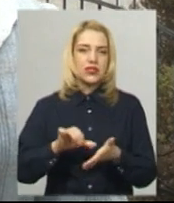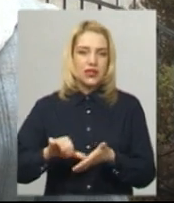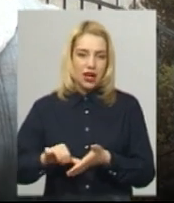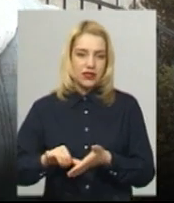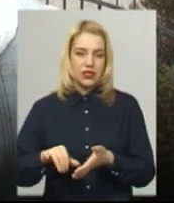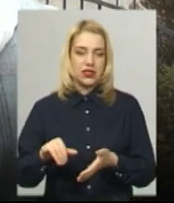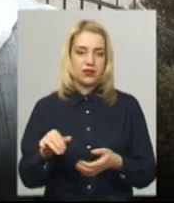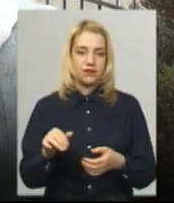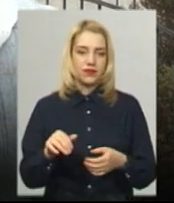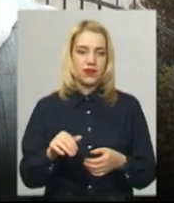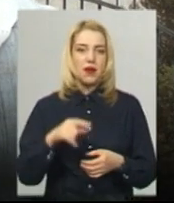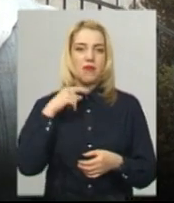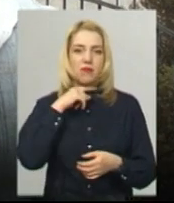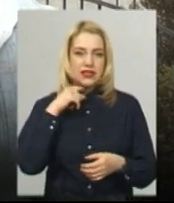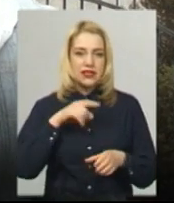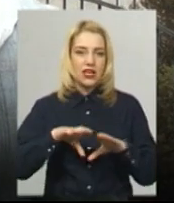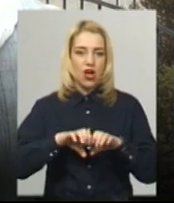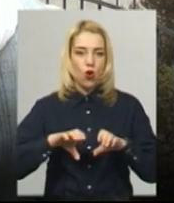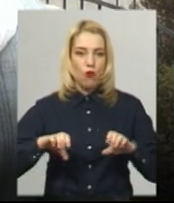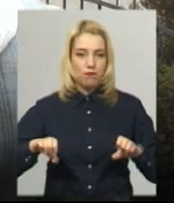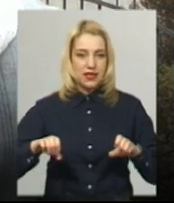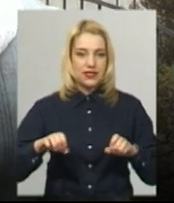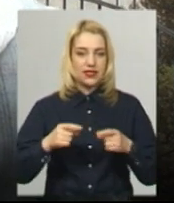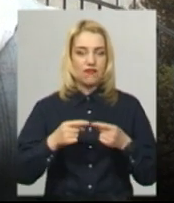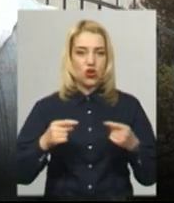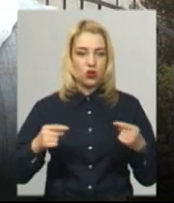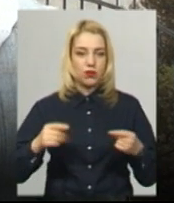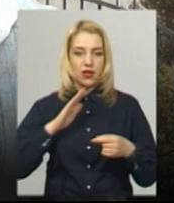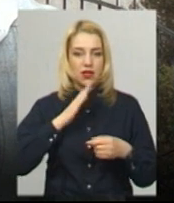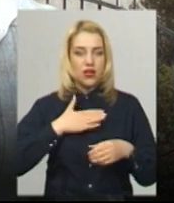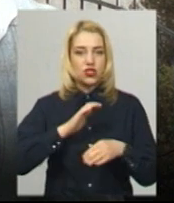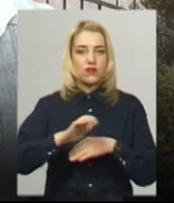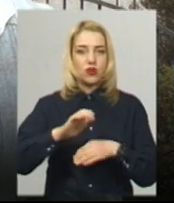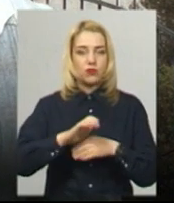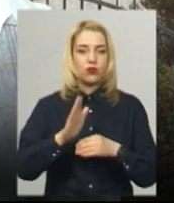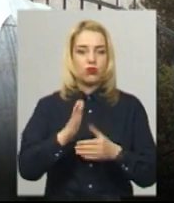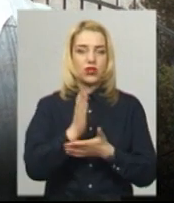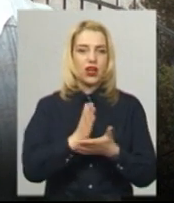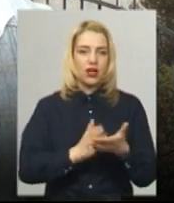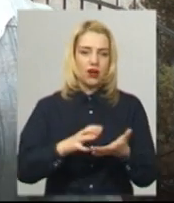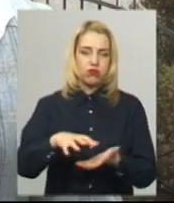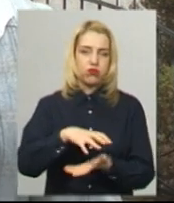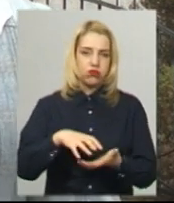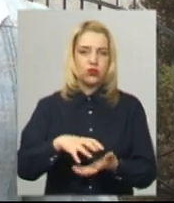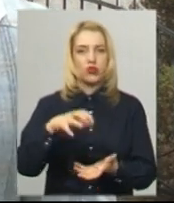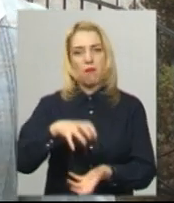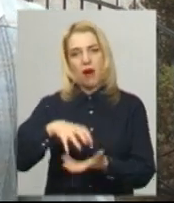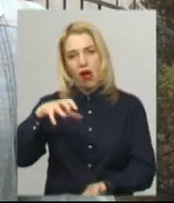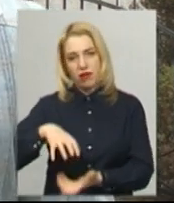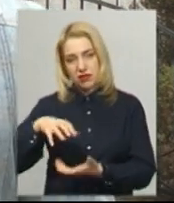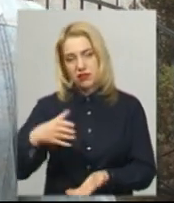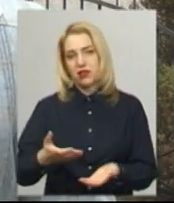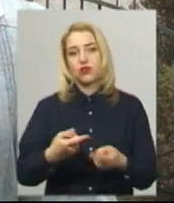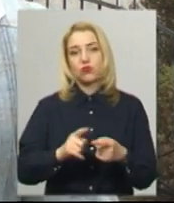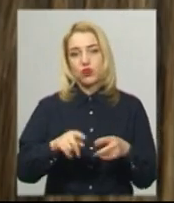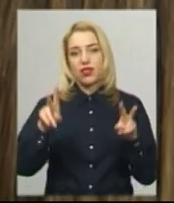м'ясні, ковбасні вироби наші виробники, будуть хлібобулочні, ну, звісно, паски, тому що це